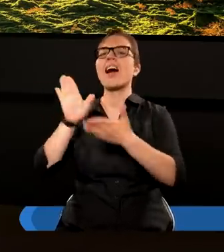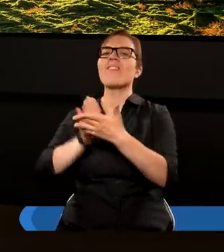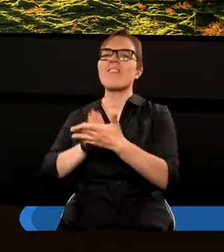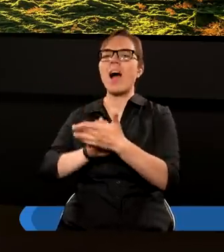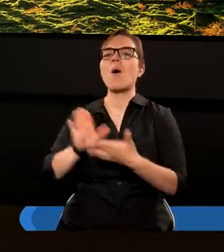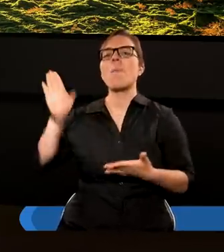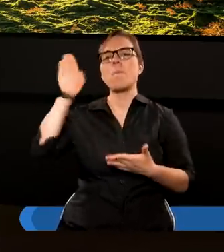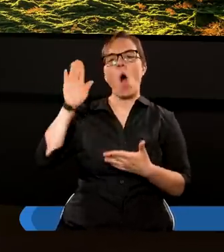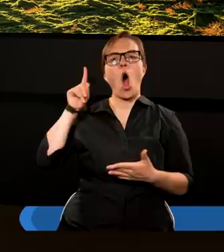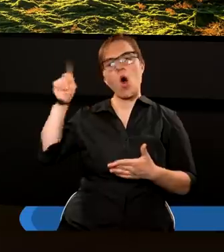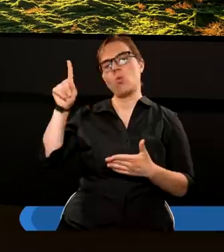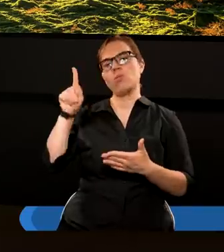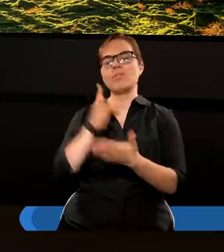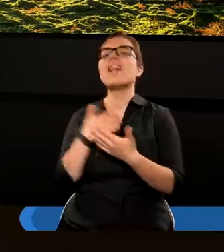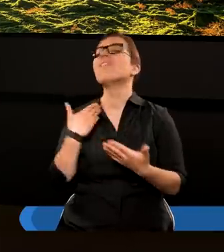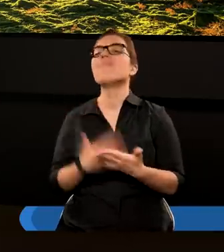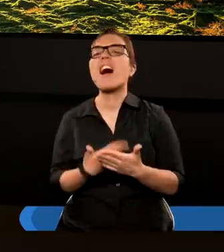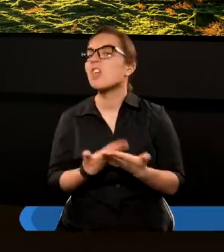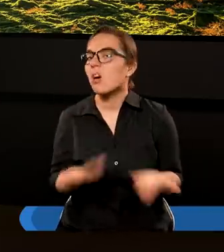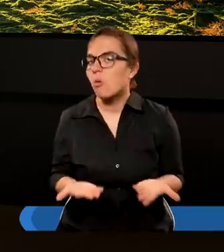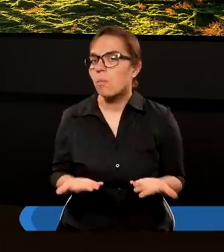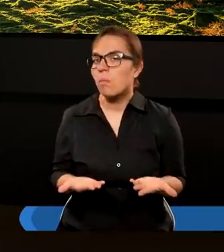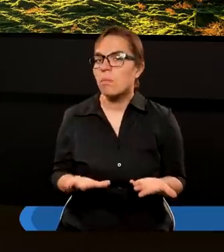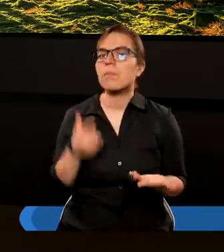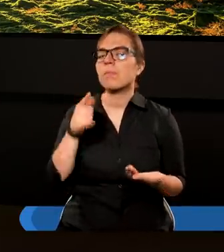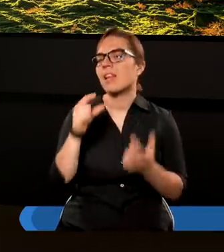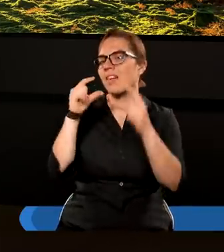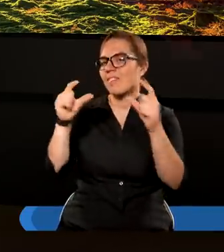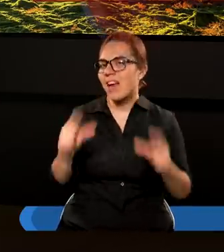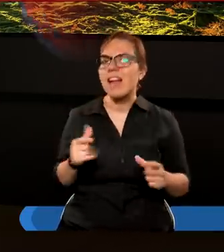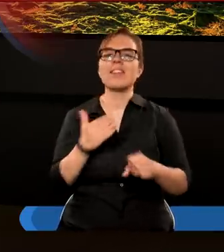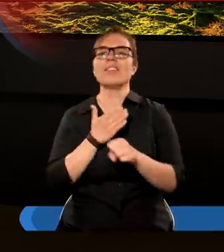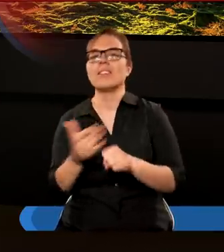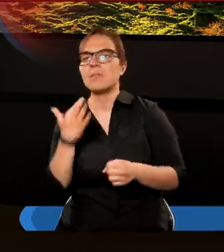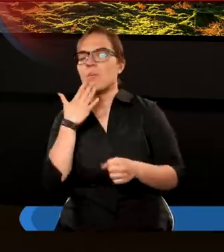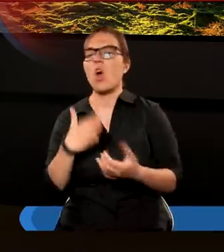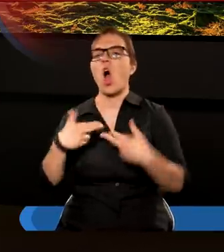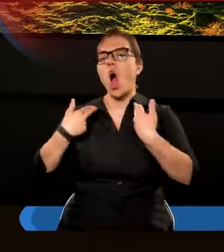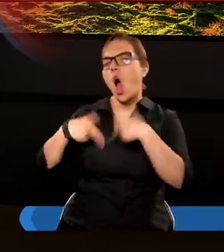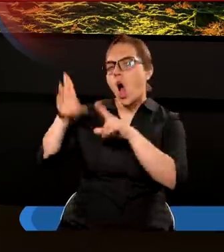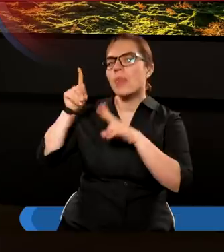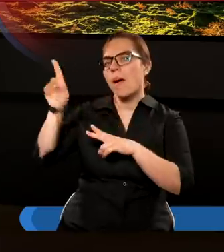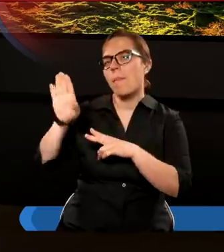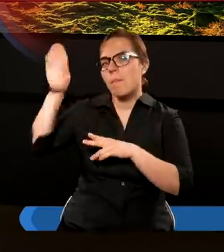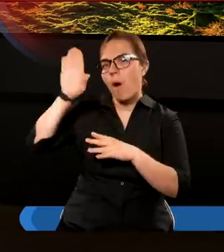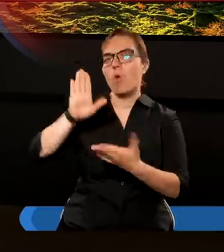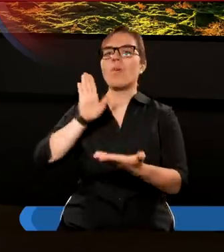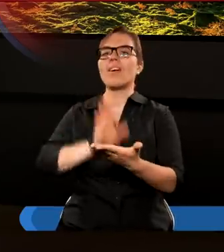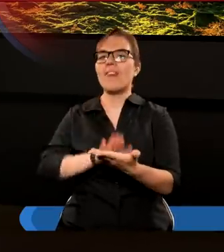należy chwała. Dlaczego? Ten werset dalej mówi oddajcie Bogu chwałę